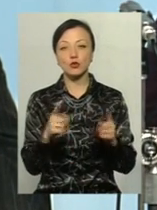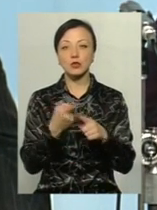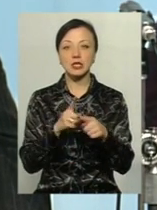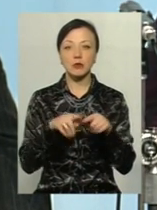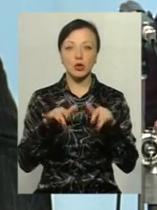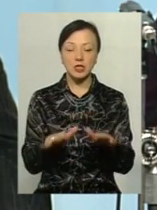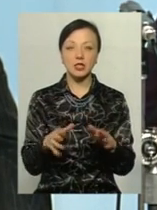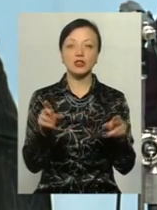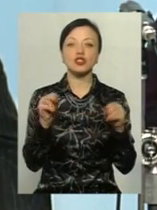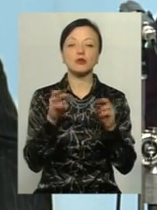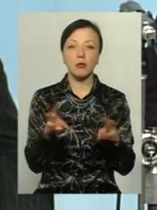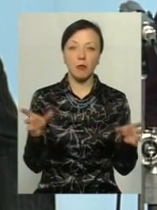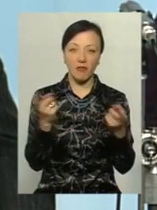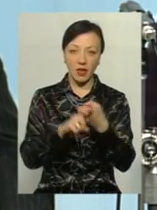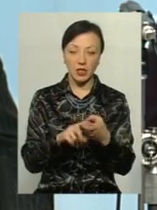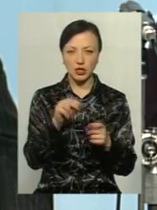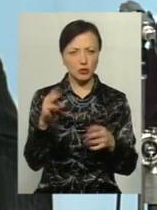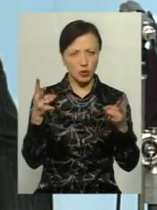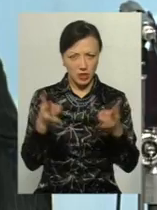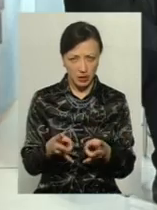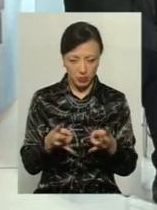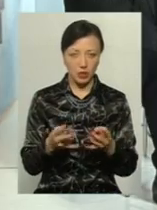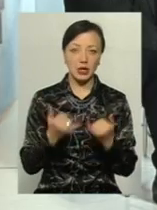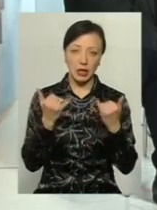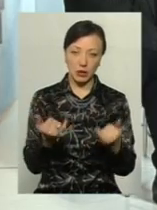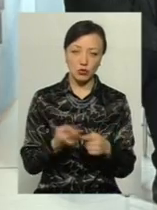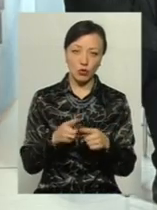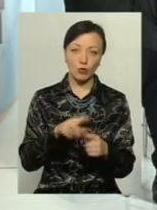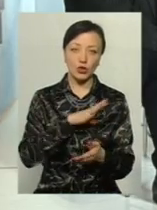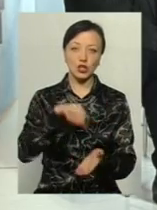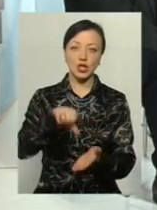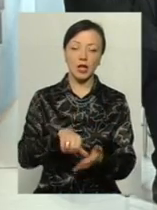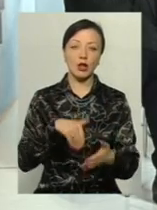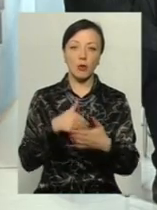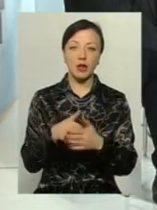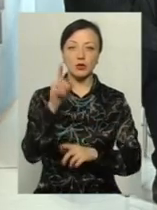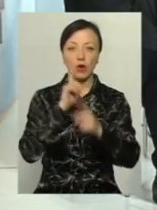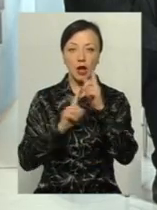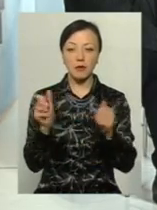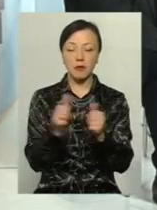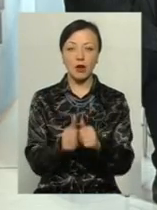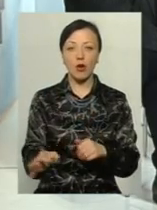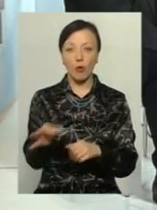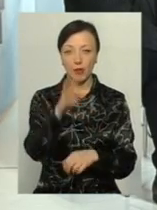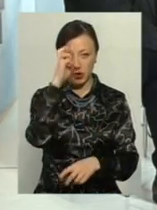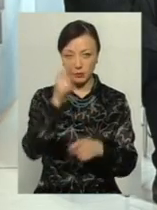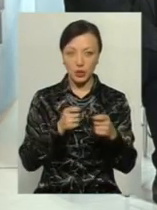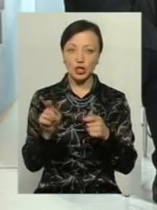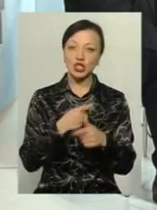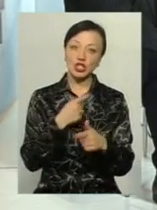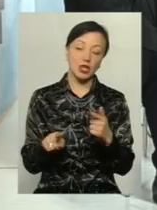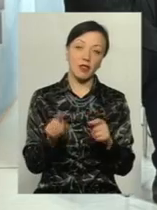ці процеси йдуть, з чим вони пов'язані. Чи потрібно для цього бути членом громадської ради при облдержадміністрації, чи